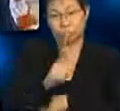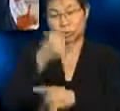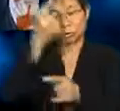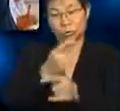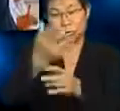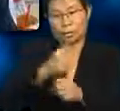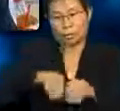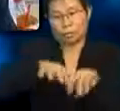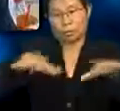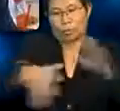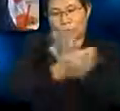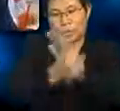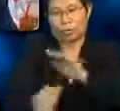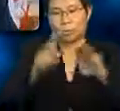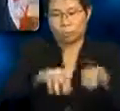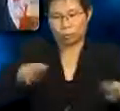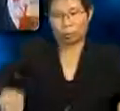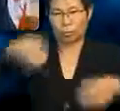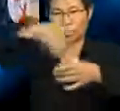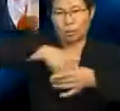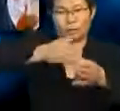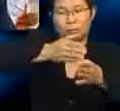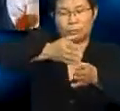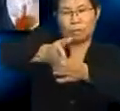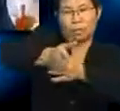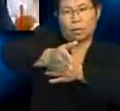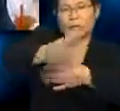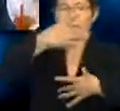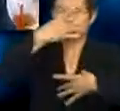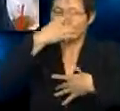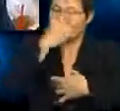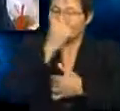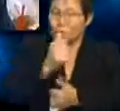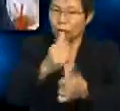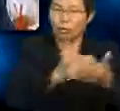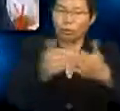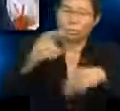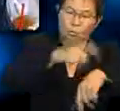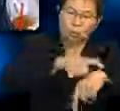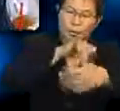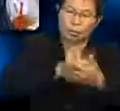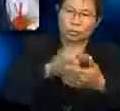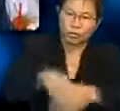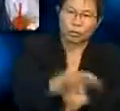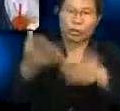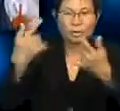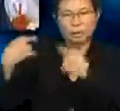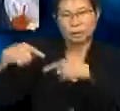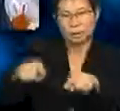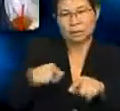mengembangkan potensi mereka Dalam bidang yang diminati Walaupun ketika itu Mereka sedang